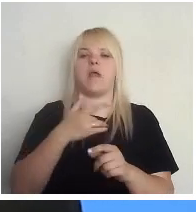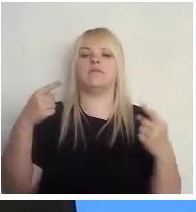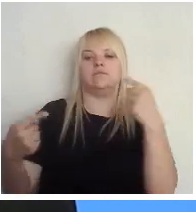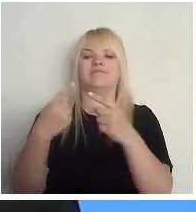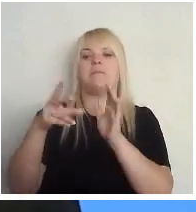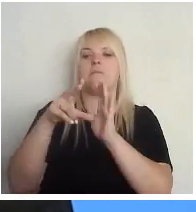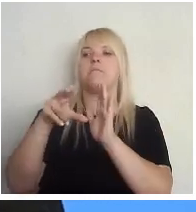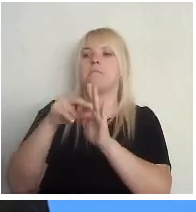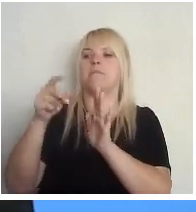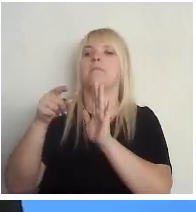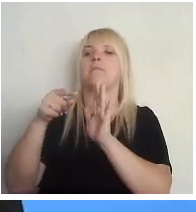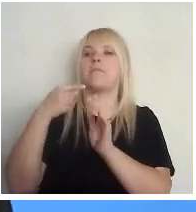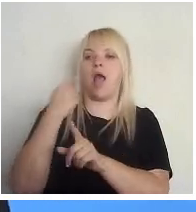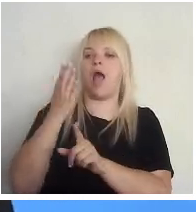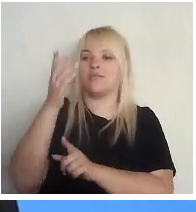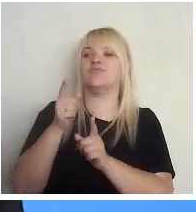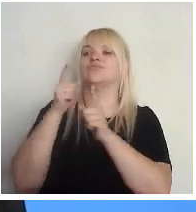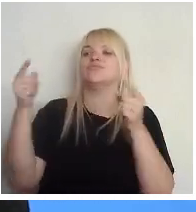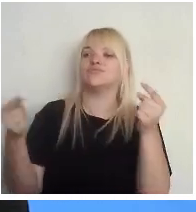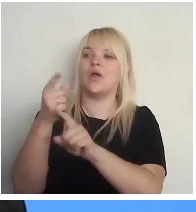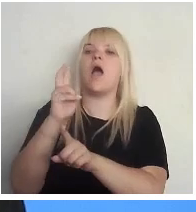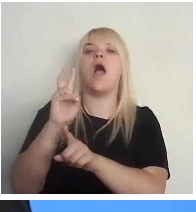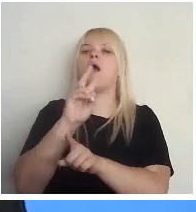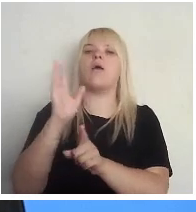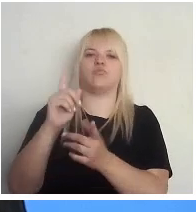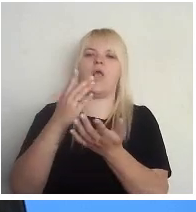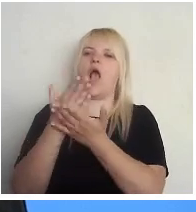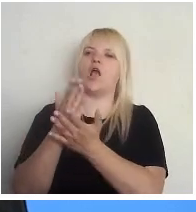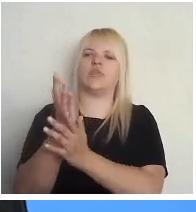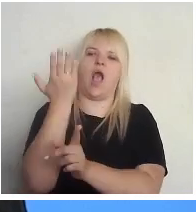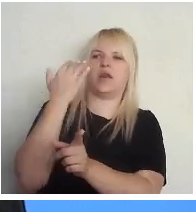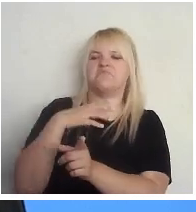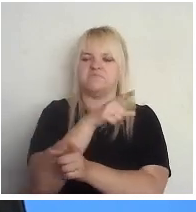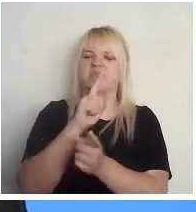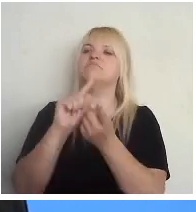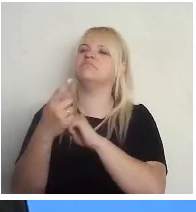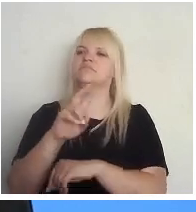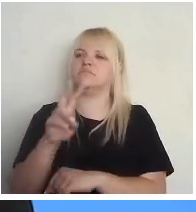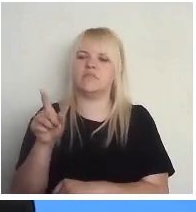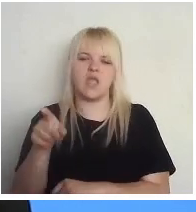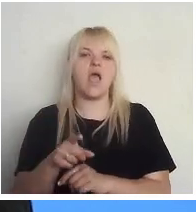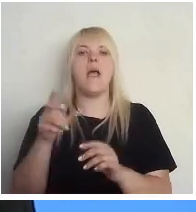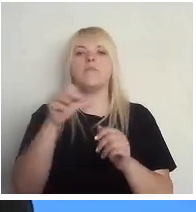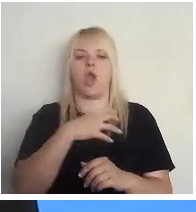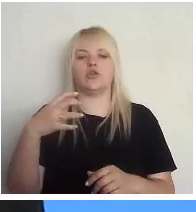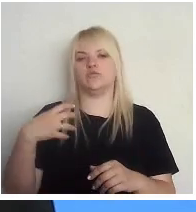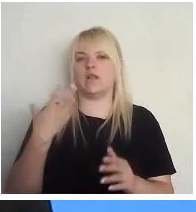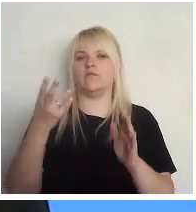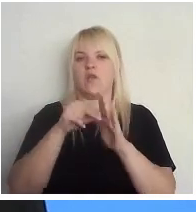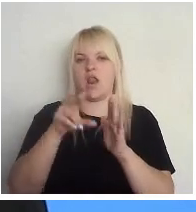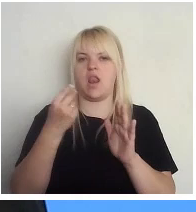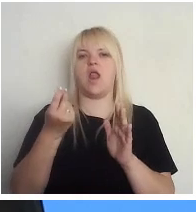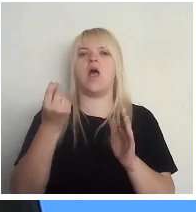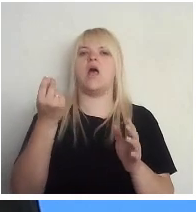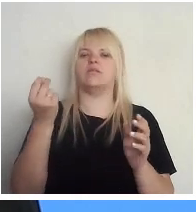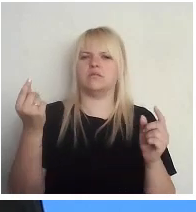ko tas tā kurs atšķirsies no tā, kas ir bijis iepriekš. Pašvaldību vēlēšana kontekstā, kur, nu, tā apmeklētība